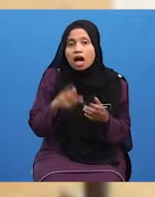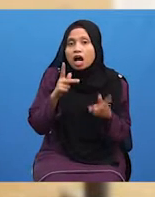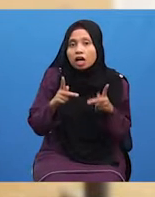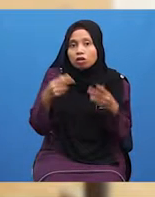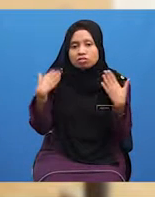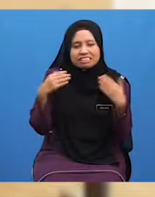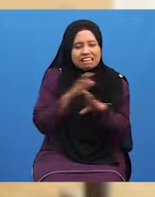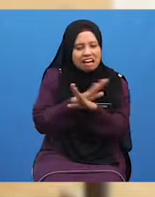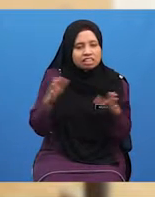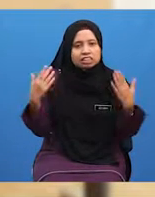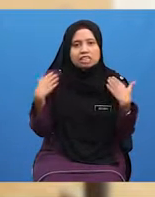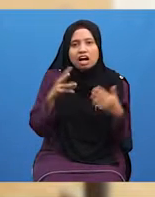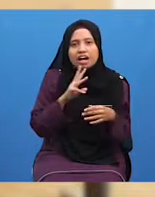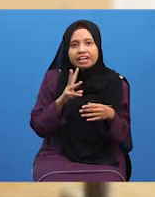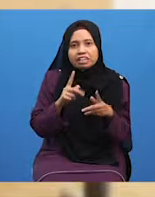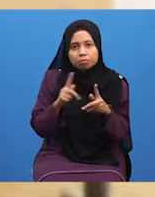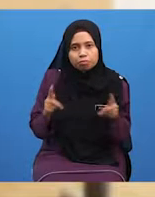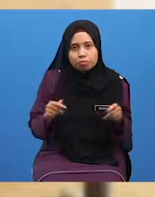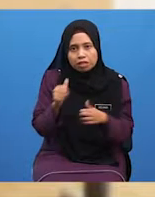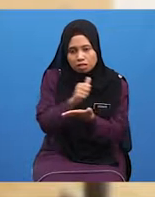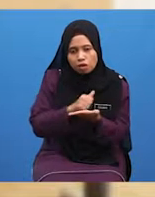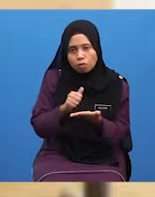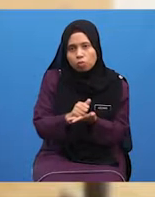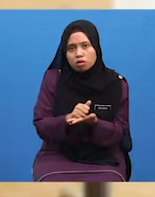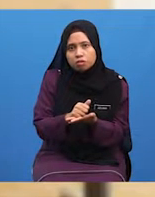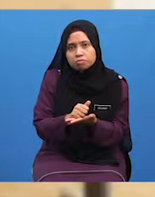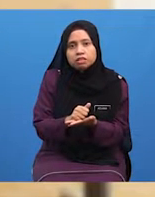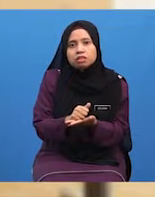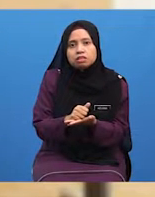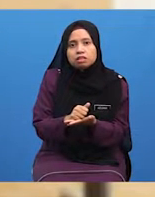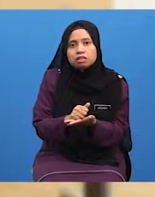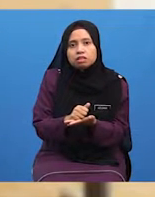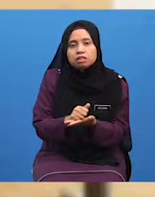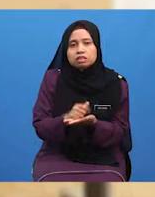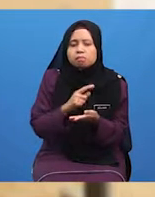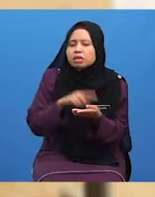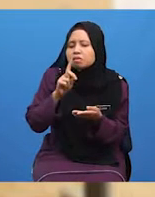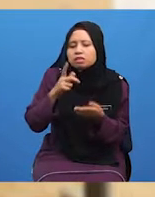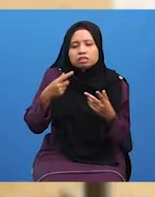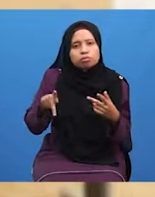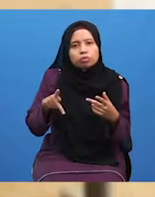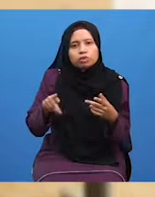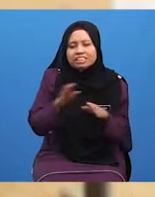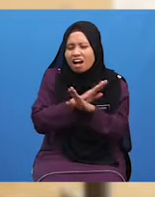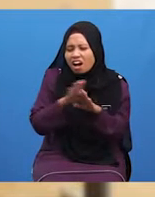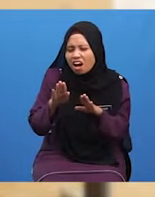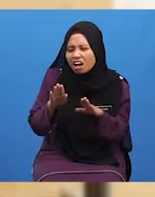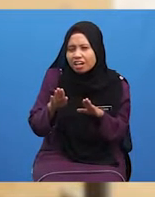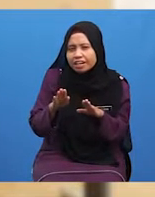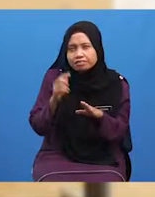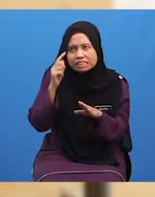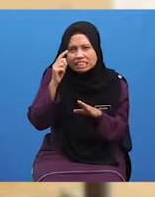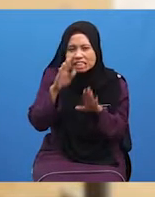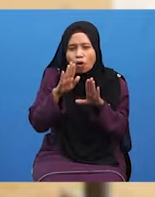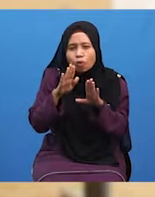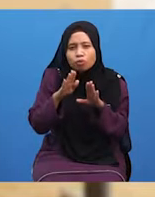Jika Tiada Air Di Tempat-tempat Awam Seperti Di Pusat Memberi Belah Atau Semasa Dalam Perjalanan Jangan